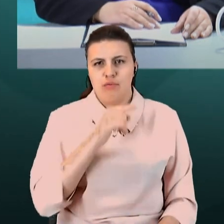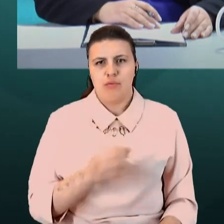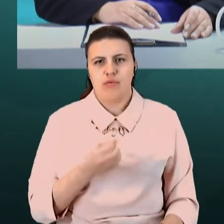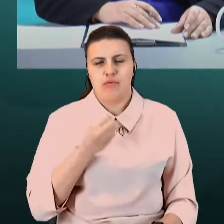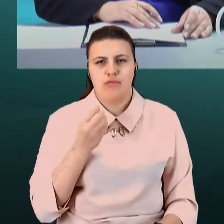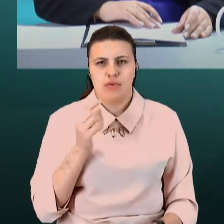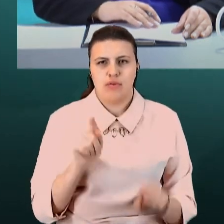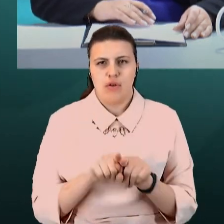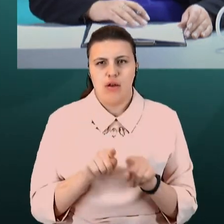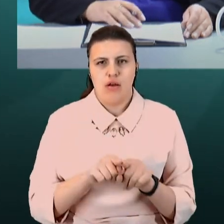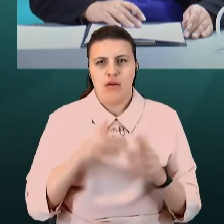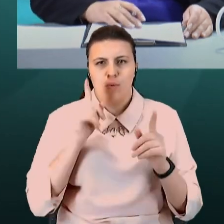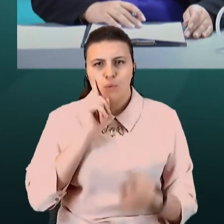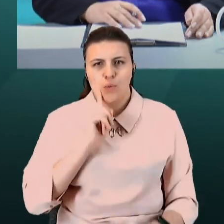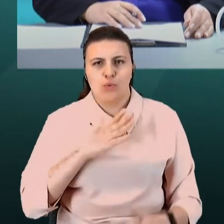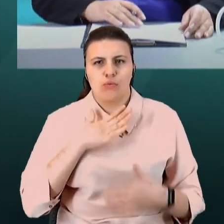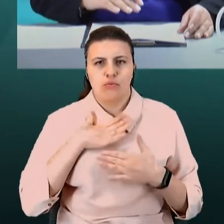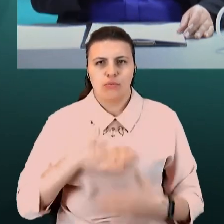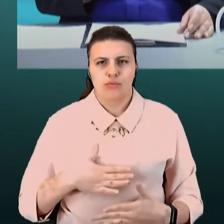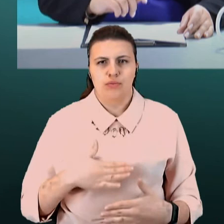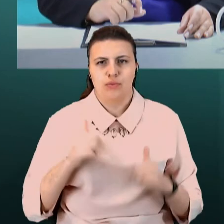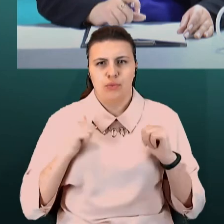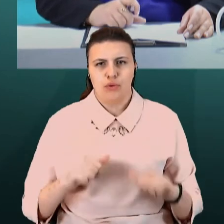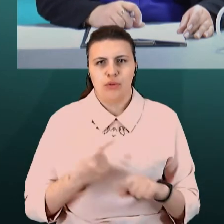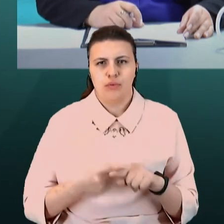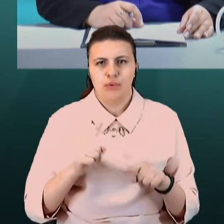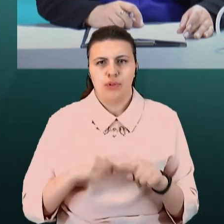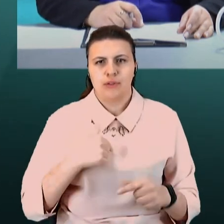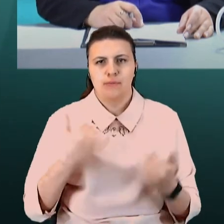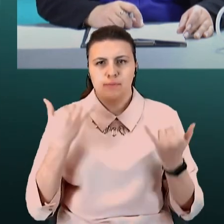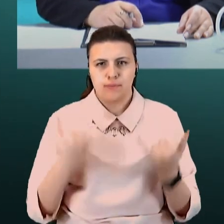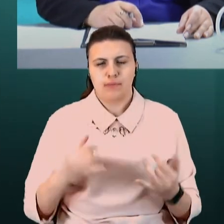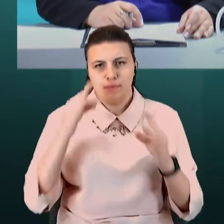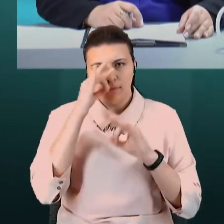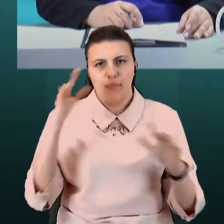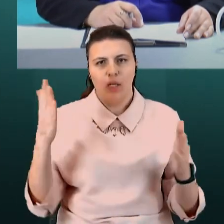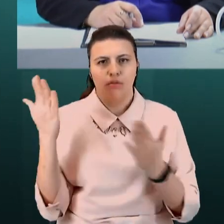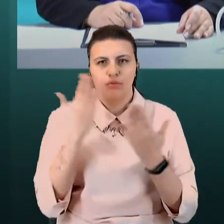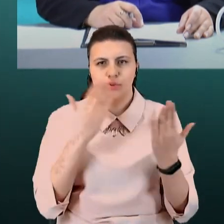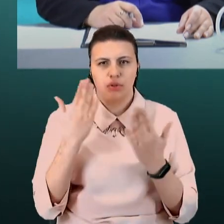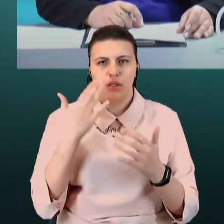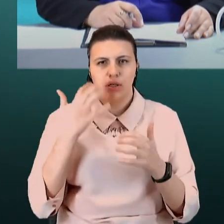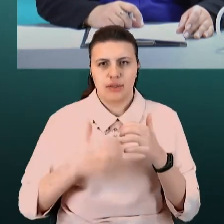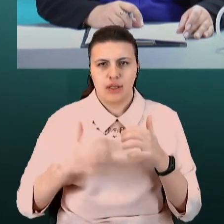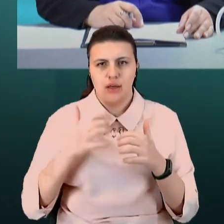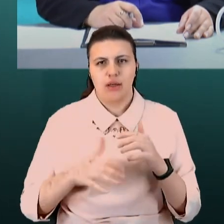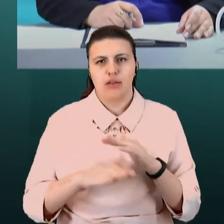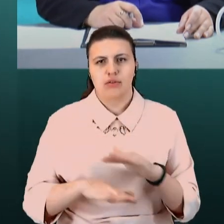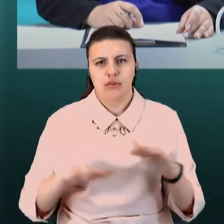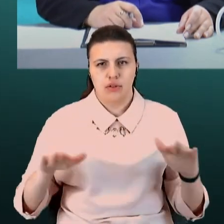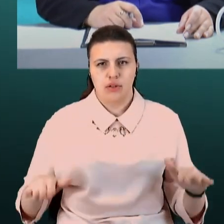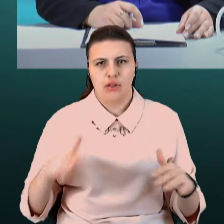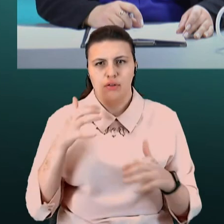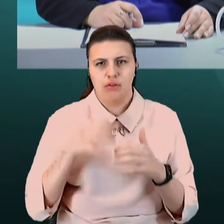затишку, спокою. І тому я сьогодні популяризую читання серед дітей, серед